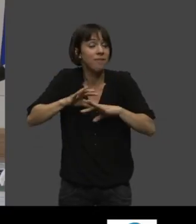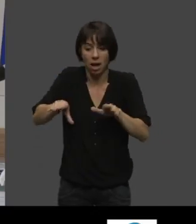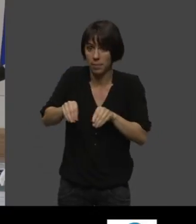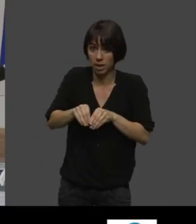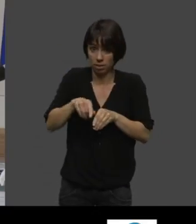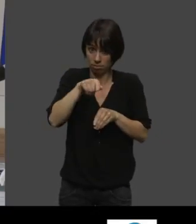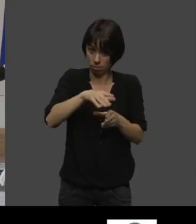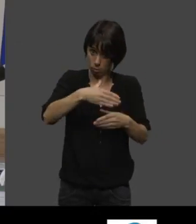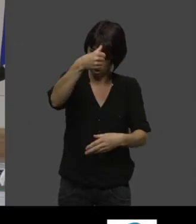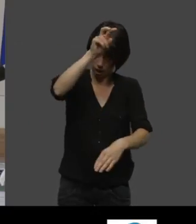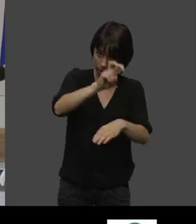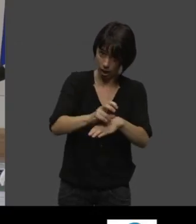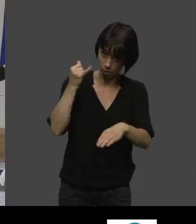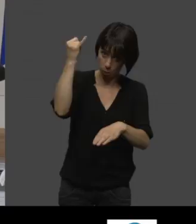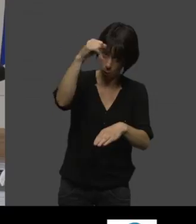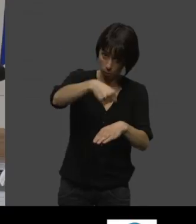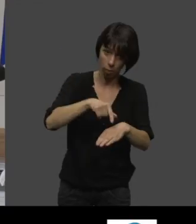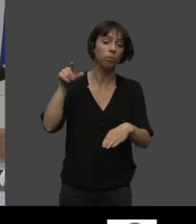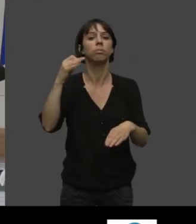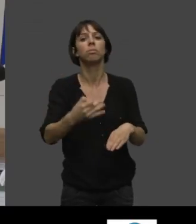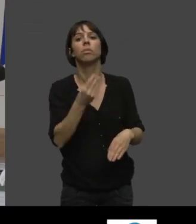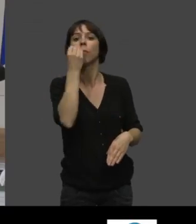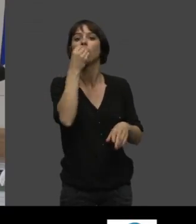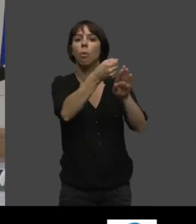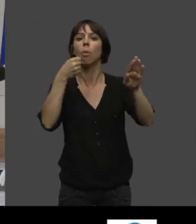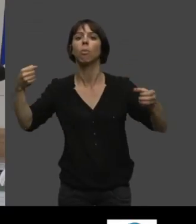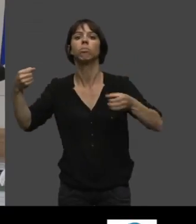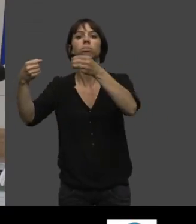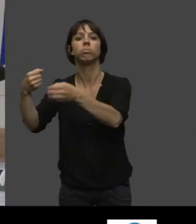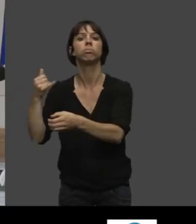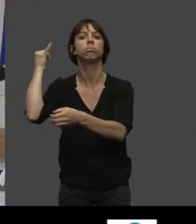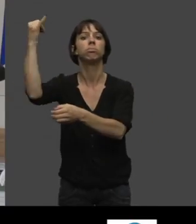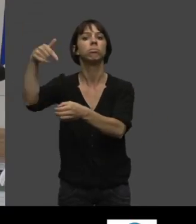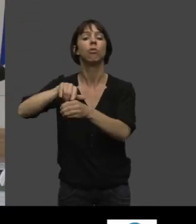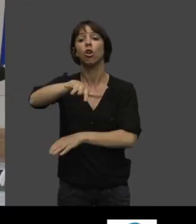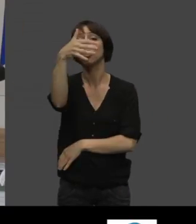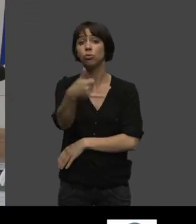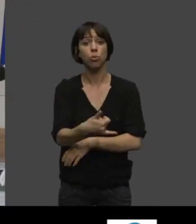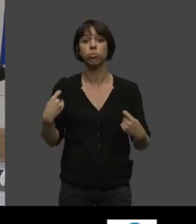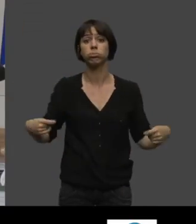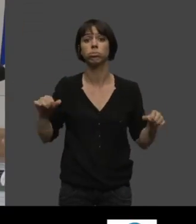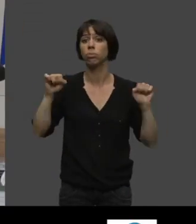Oui, Il faut les garder au réfrigérateur. Mais vous pouvez les garder une quinzaine de jours sans problème.